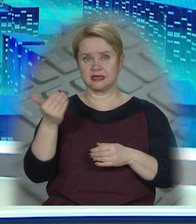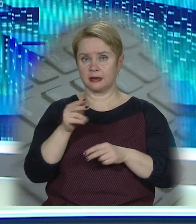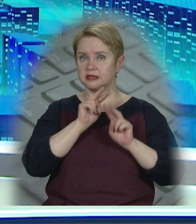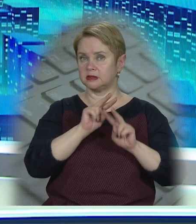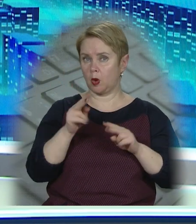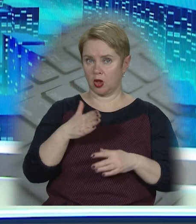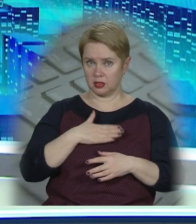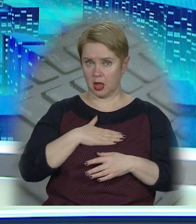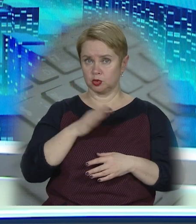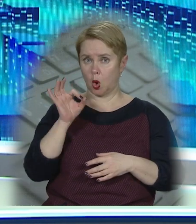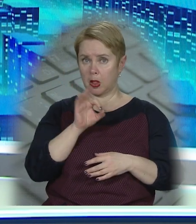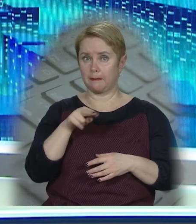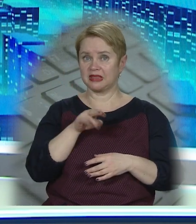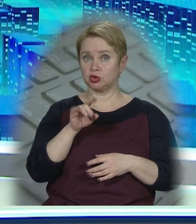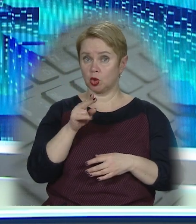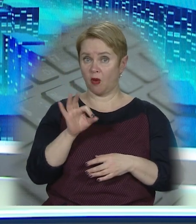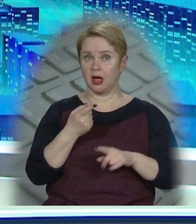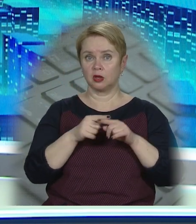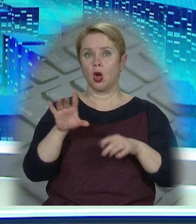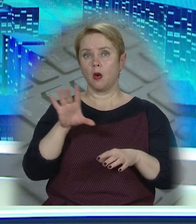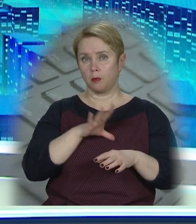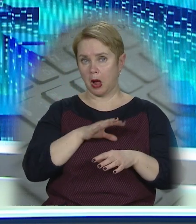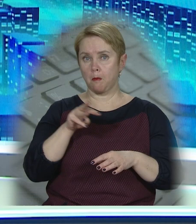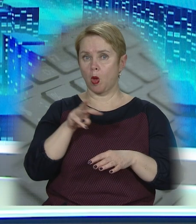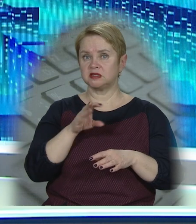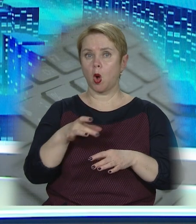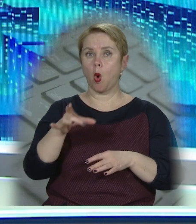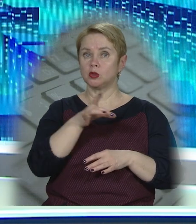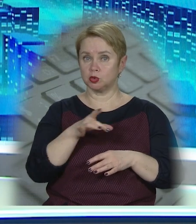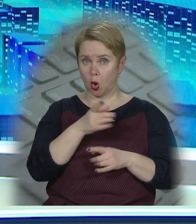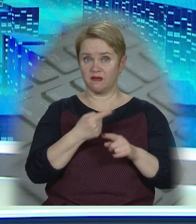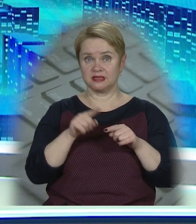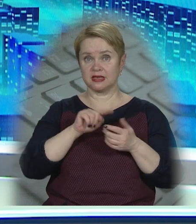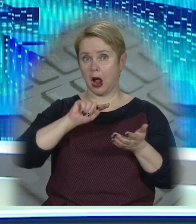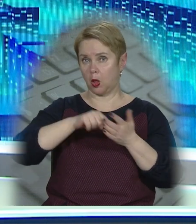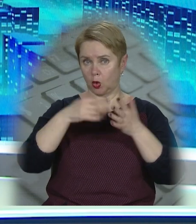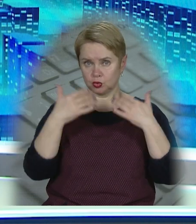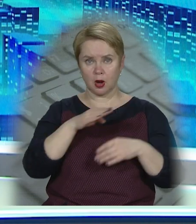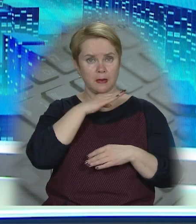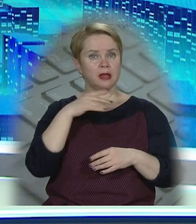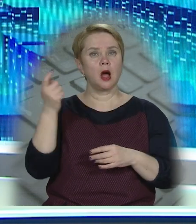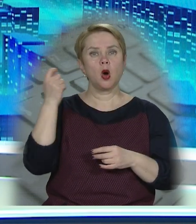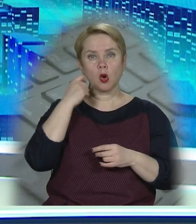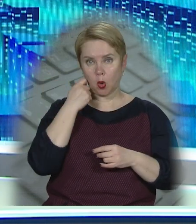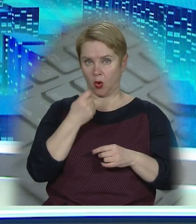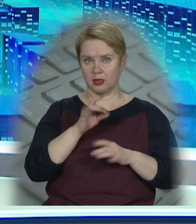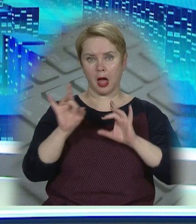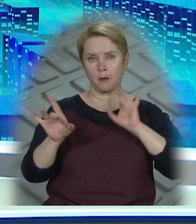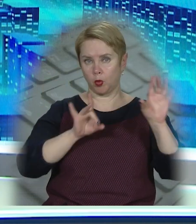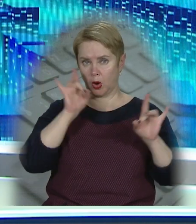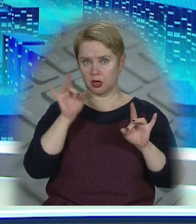останніми спостерігала наша Олена Петрученкова, яка побувала на Монастирському острові. Ця локація вже багато років